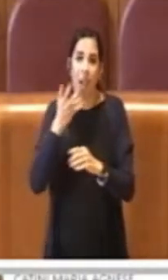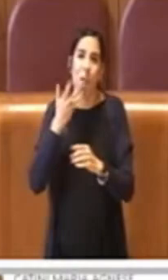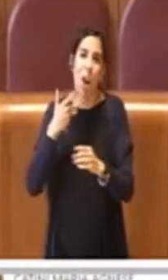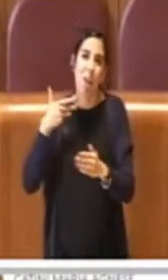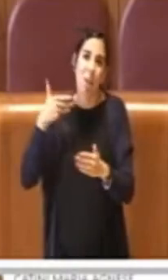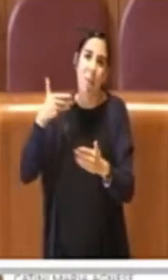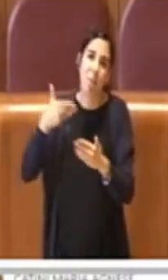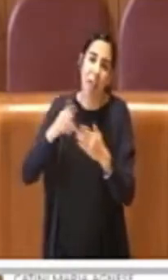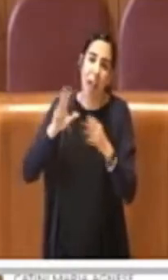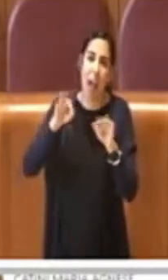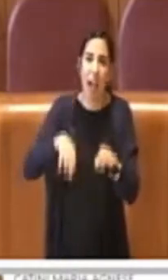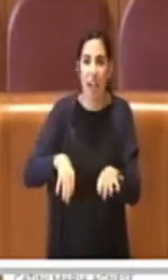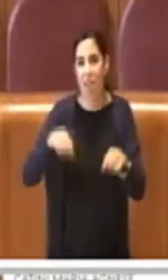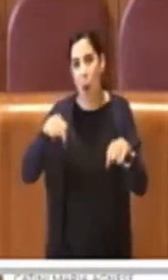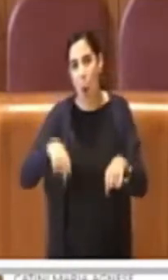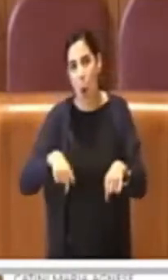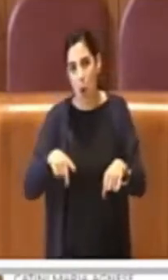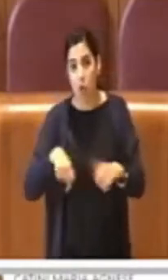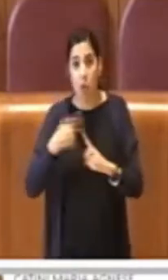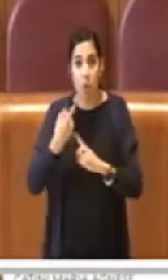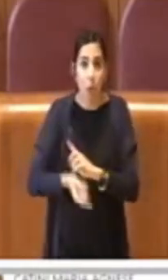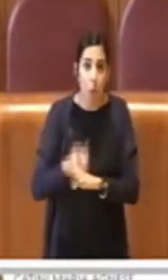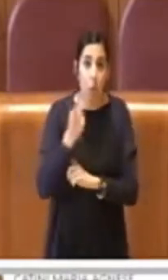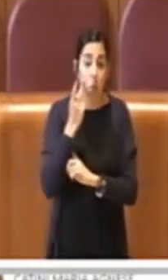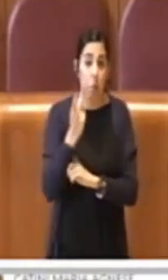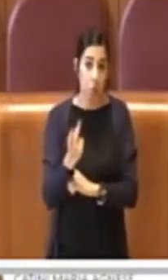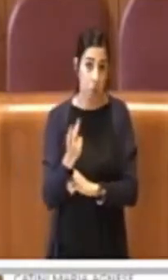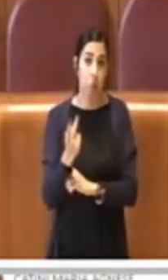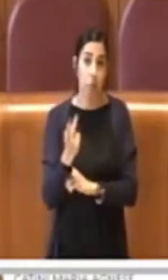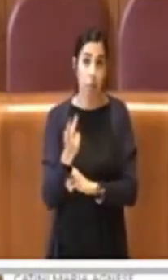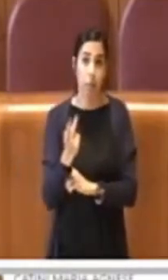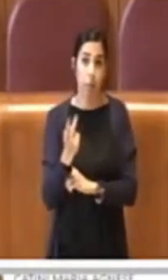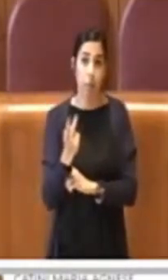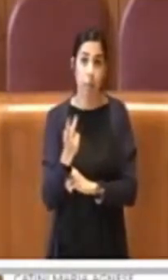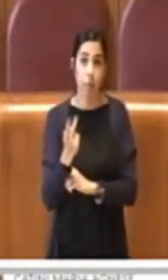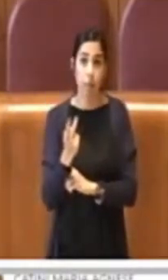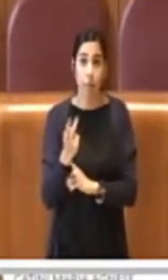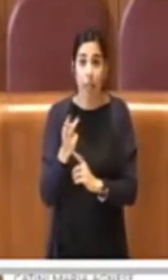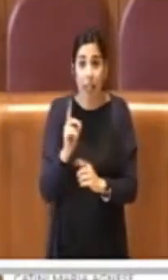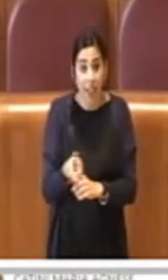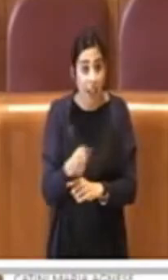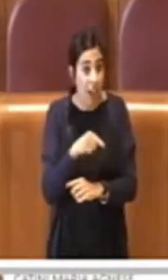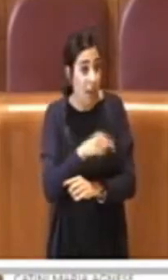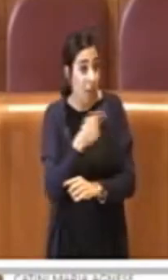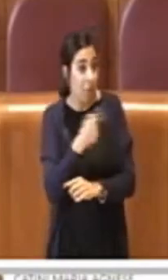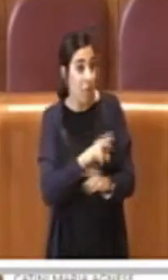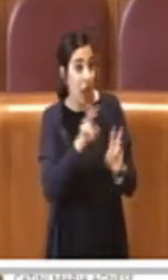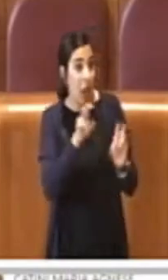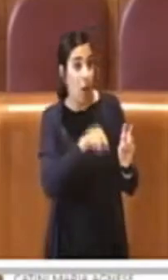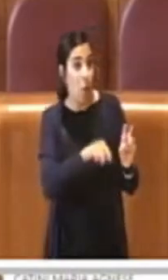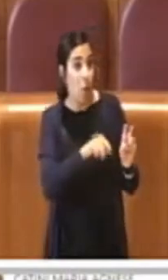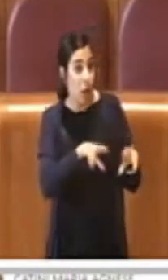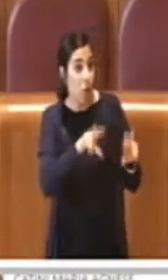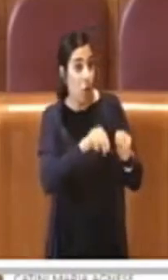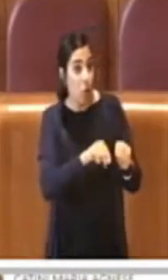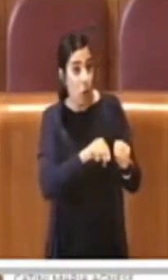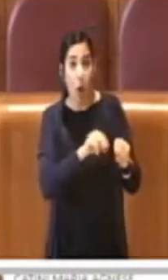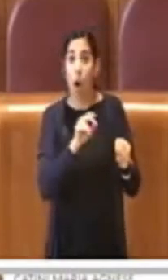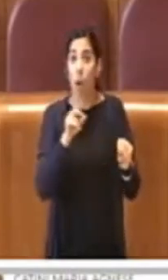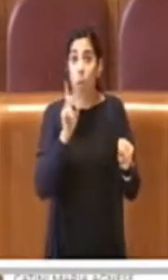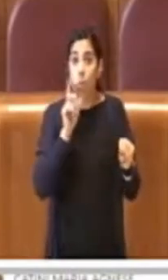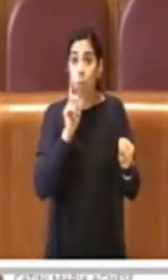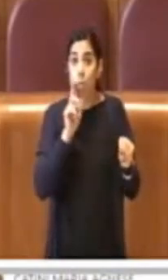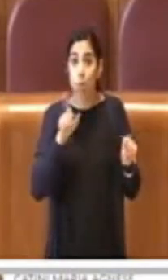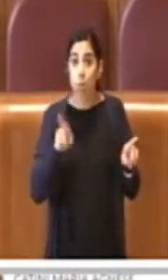'arrivo. Ovviamente abbiamo ravvisato che nel momento in cui si andava a trattare questo tema fosse importante andare ad